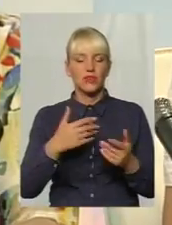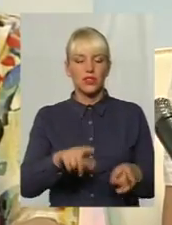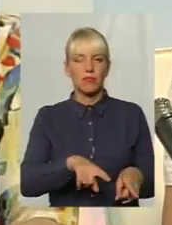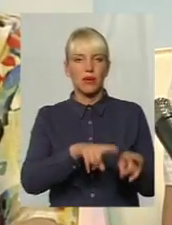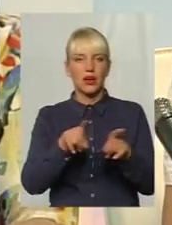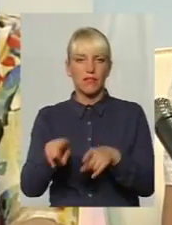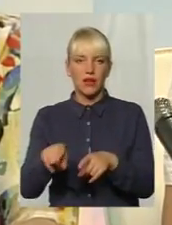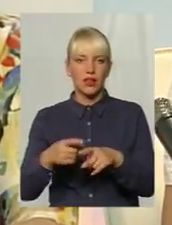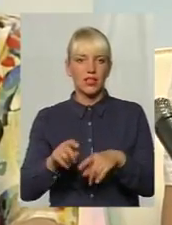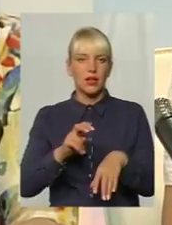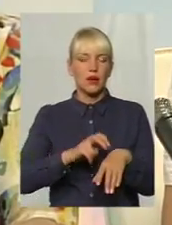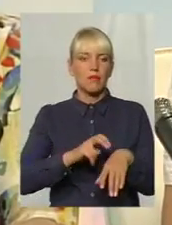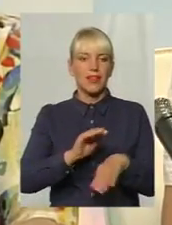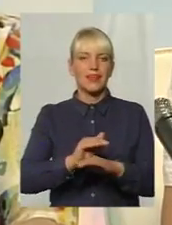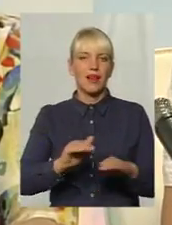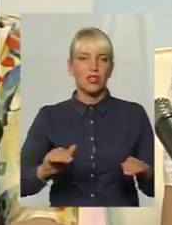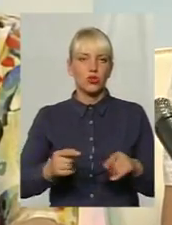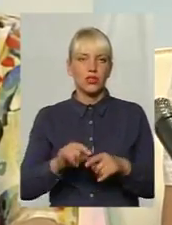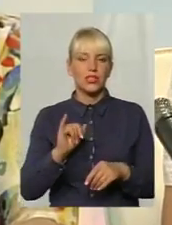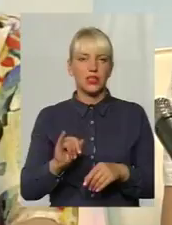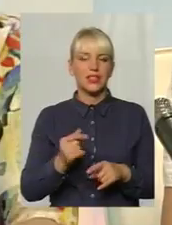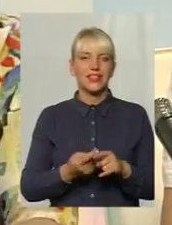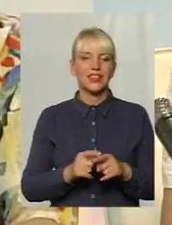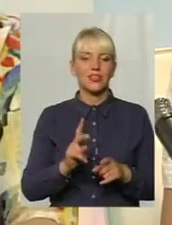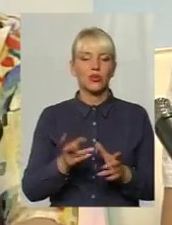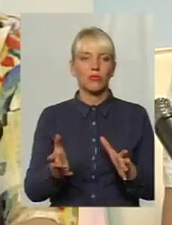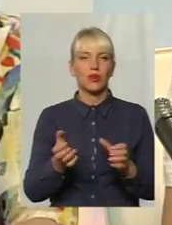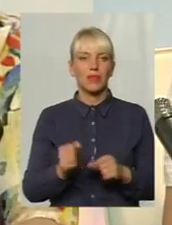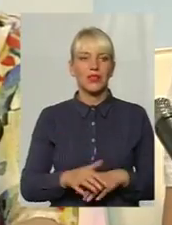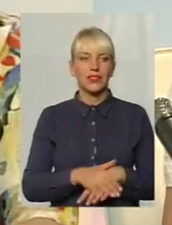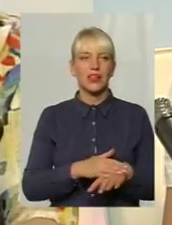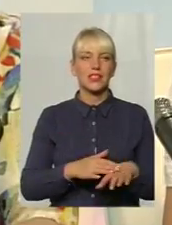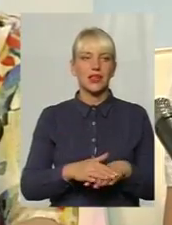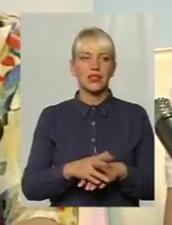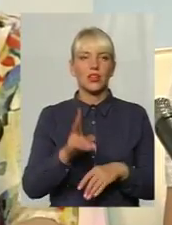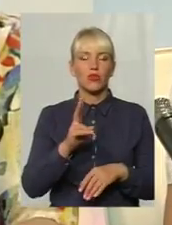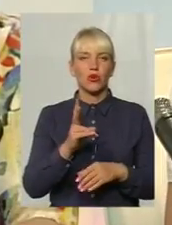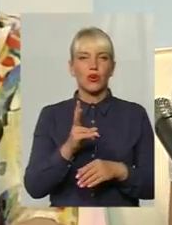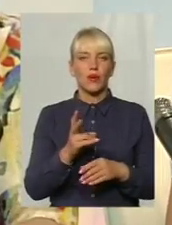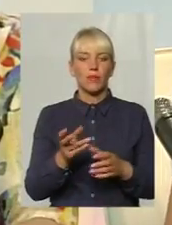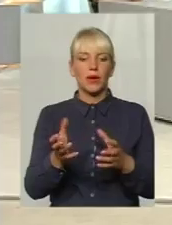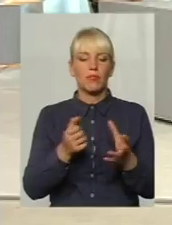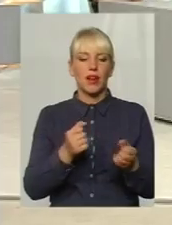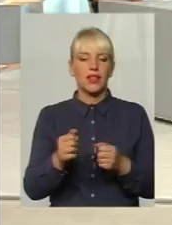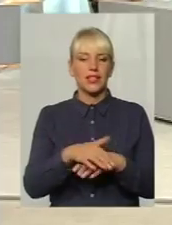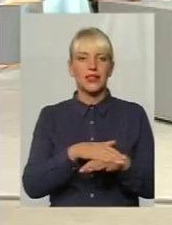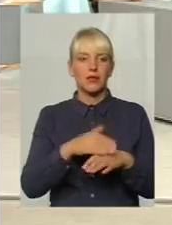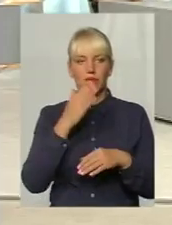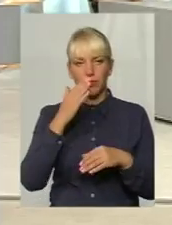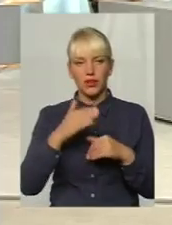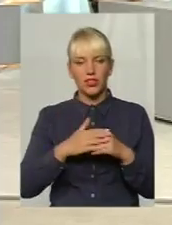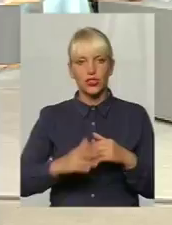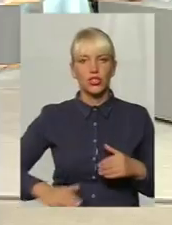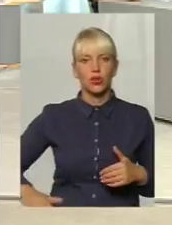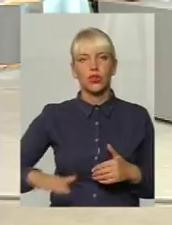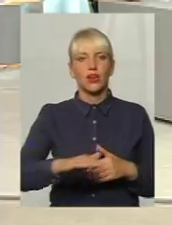і педіатри ті, які приймали населення, яке територіально відноситься отут ближче до території